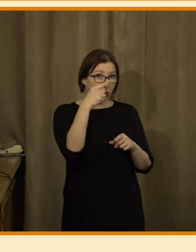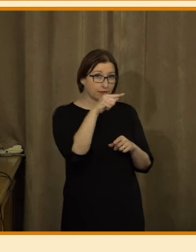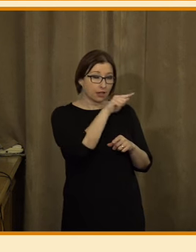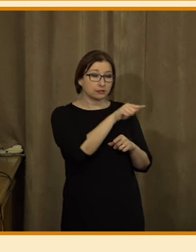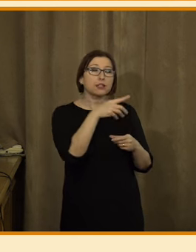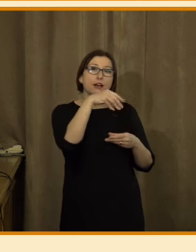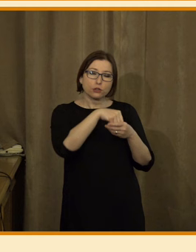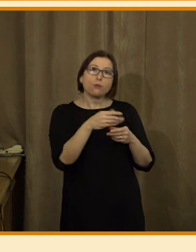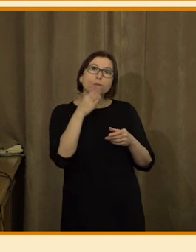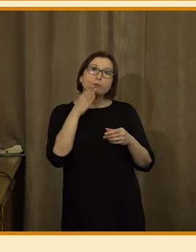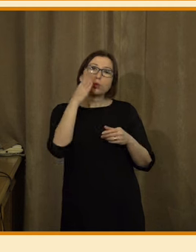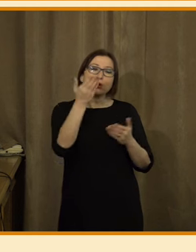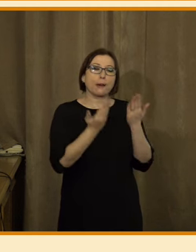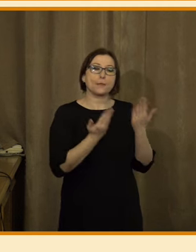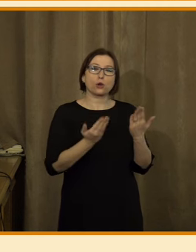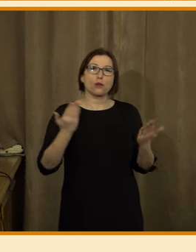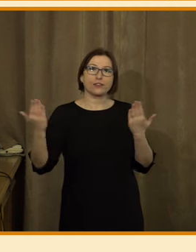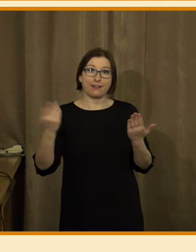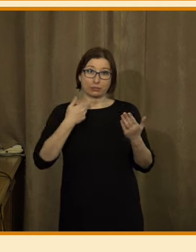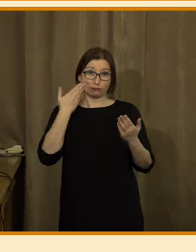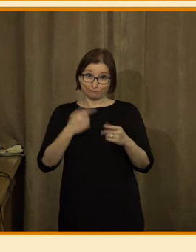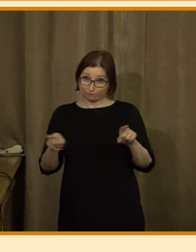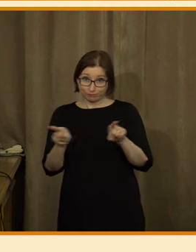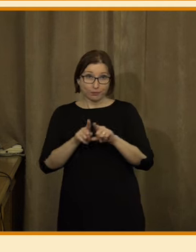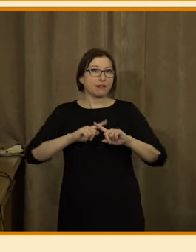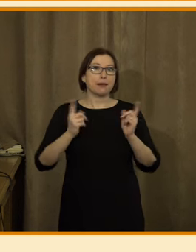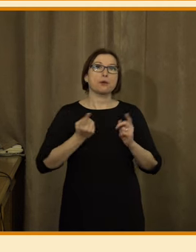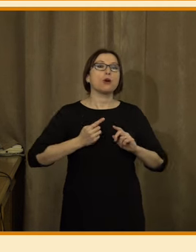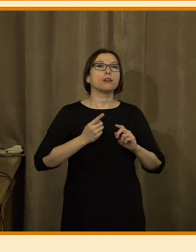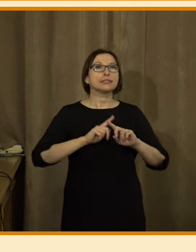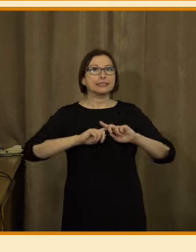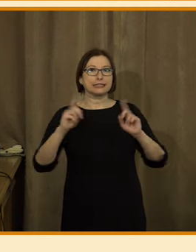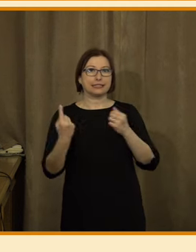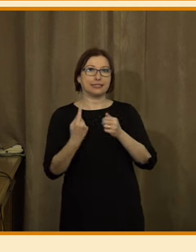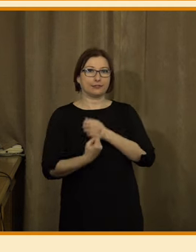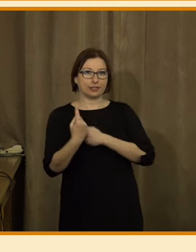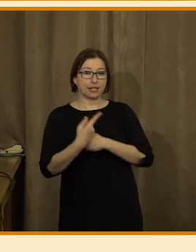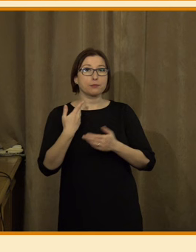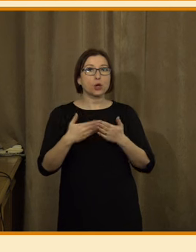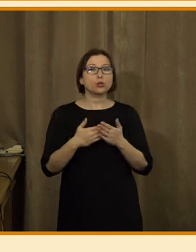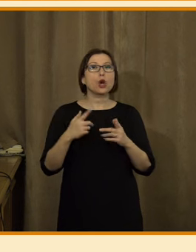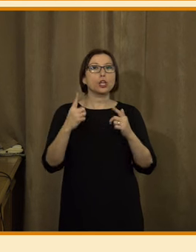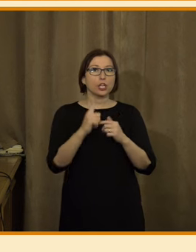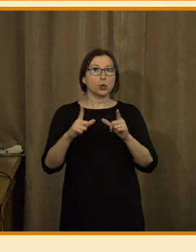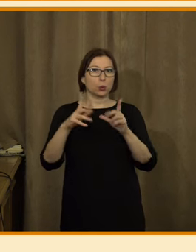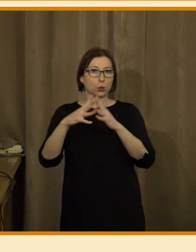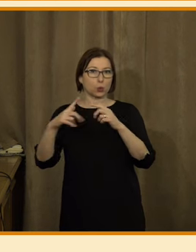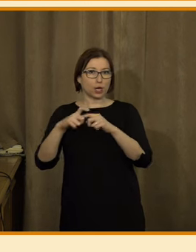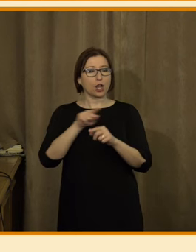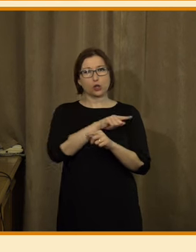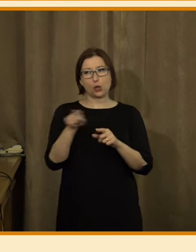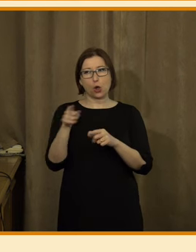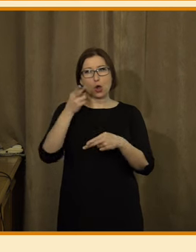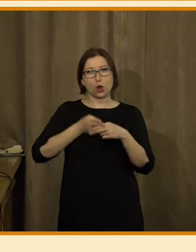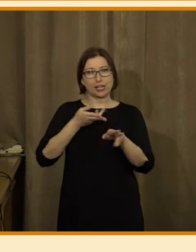abychom i do budoucna měli srovnání a ještě předpokládám, že budeme s juridikem Remédiem do konce ledna